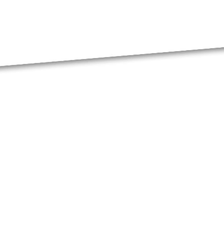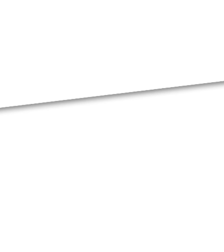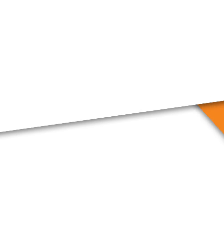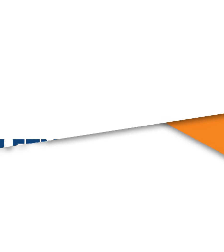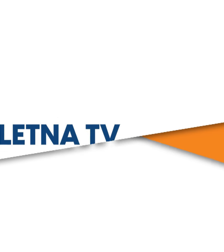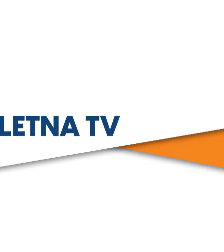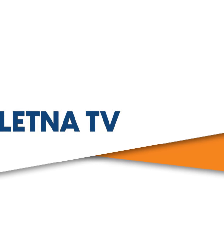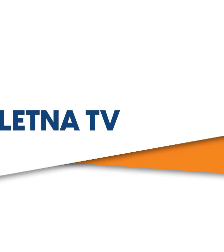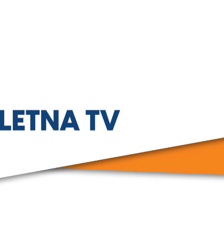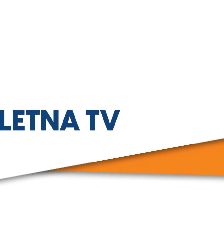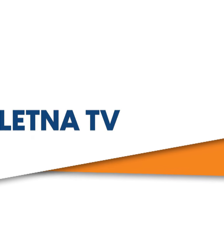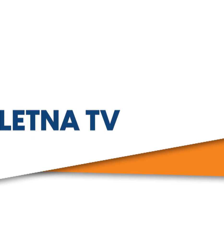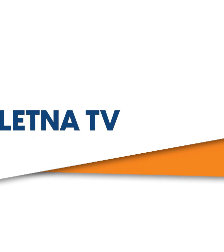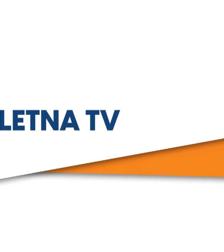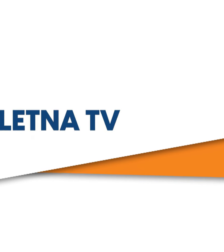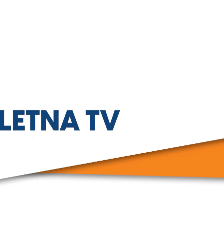Sankanje